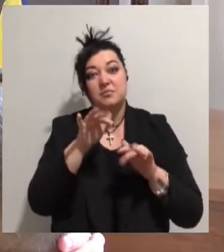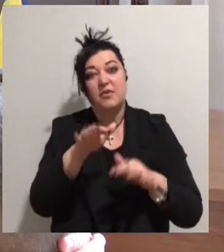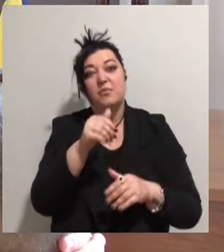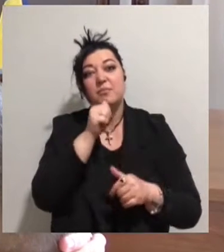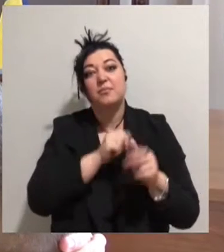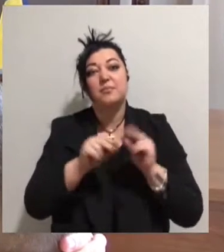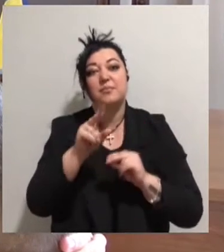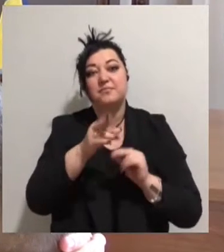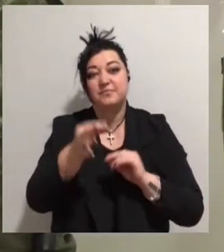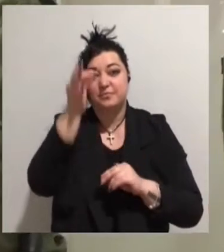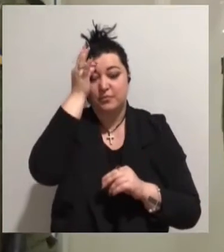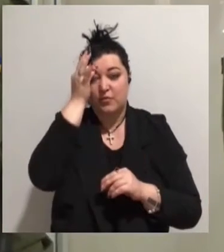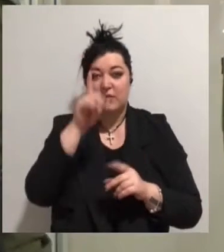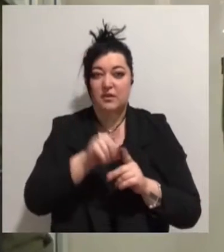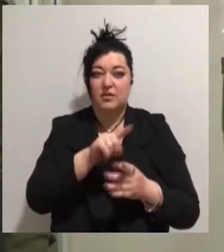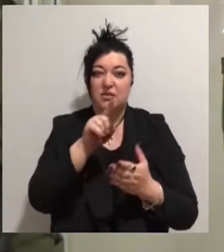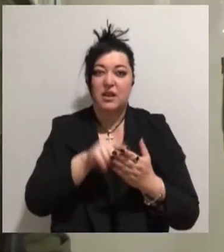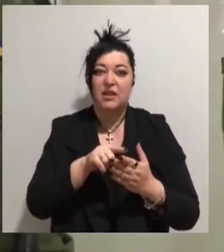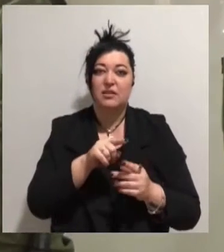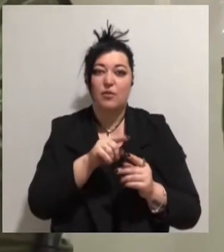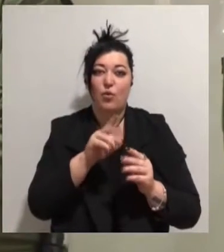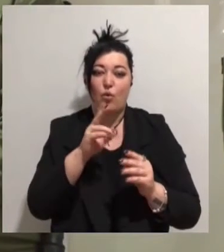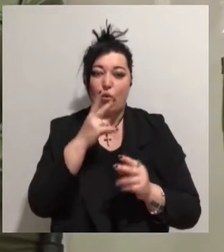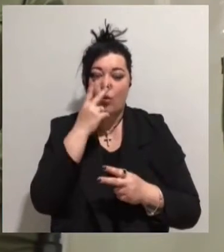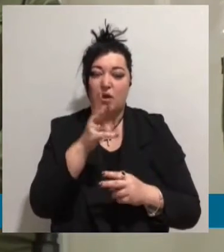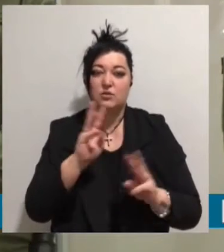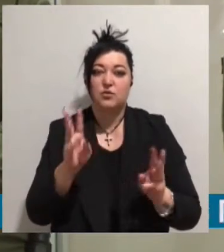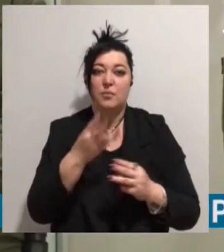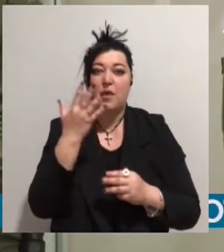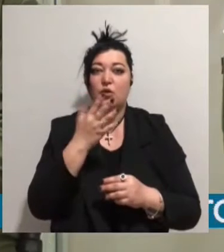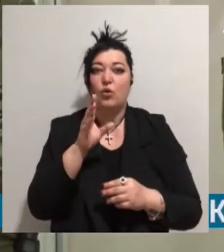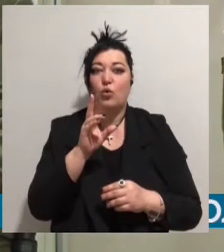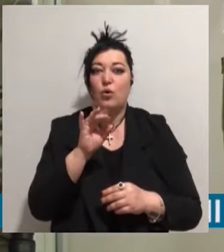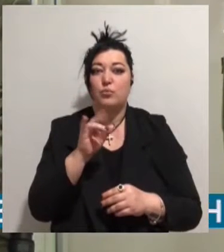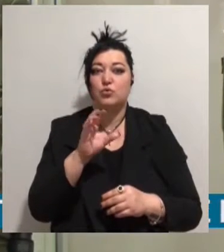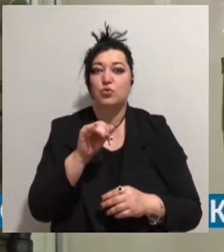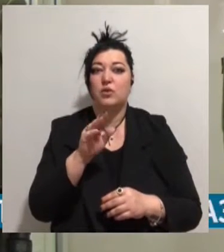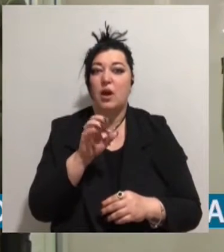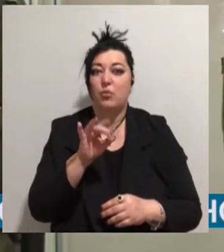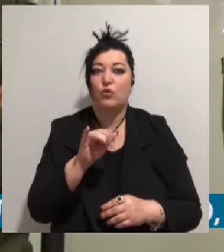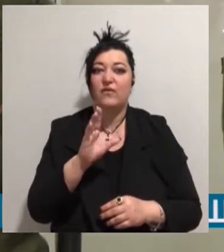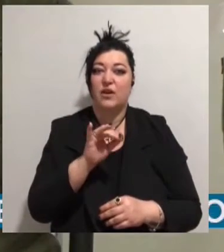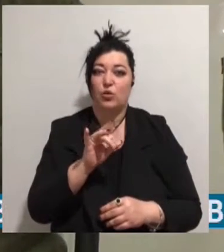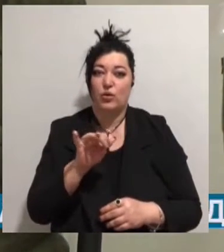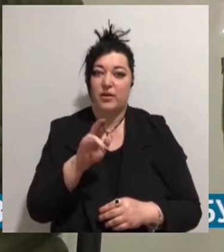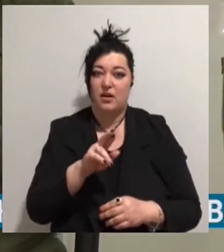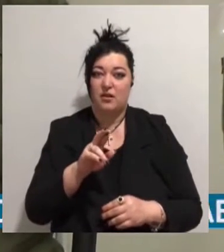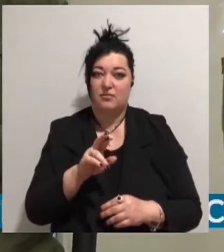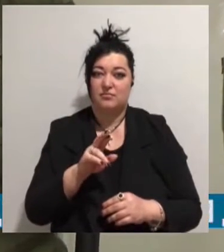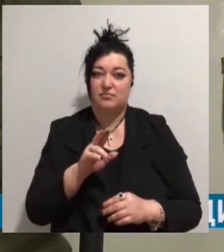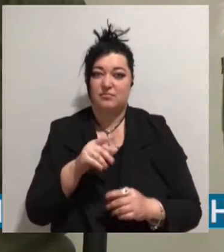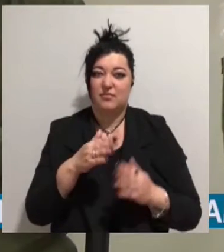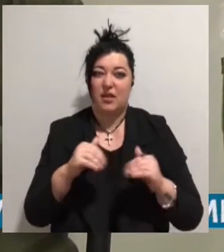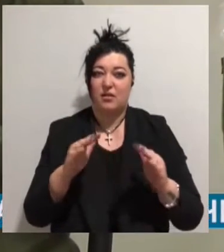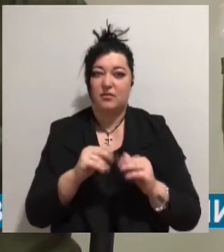чи відбувався динамічний огляд згорілого п'ятого корпусу табору «Вікторія». Протоколю не указано, що проводився динамічний